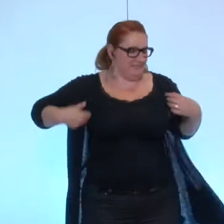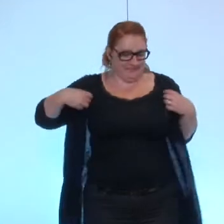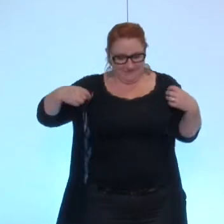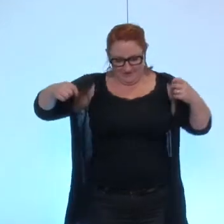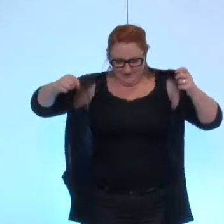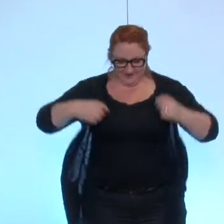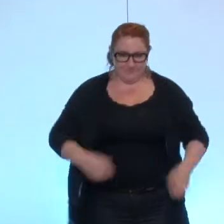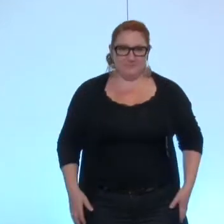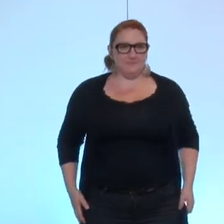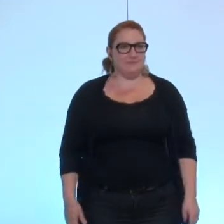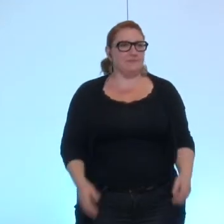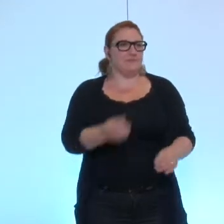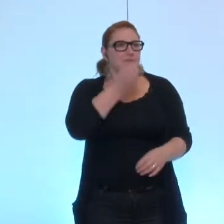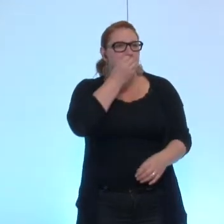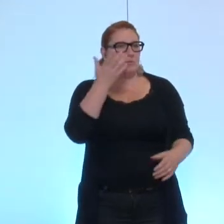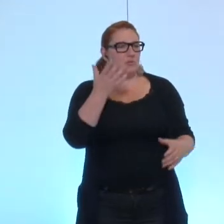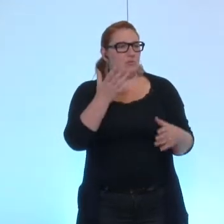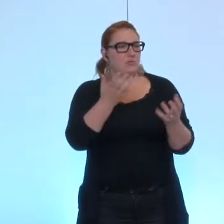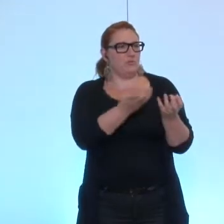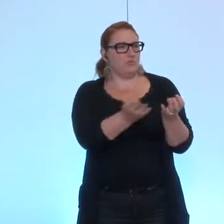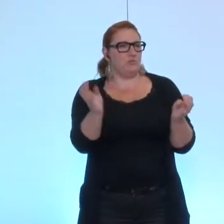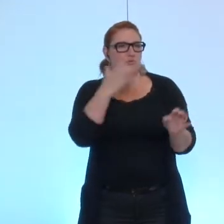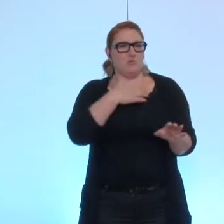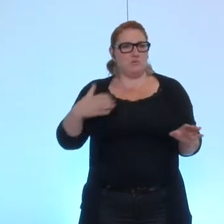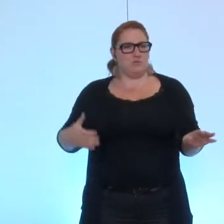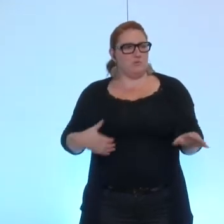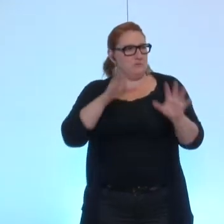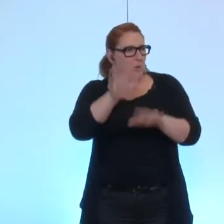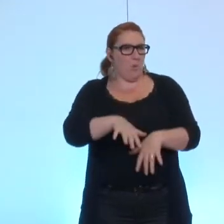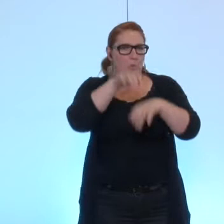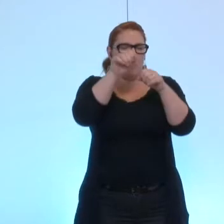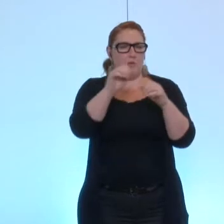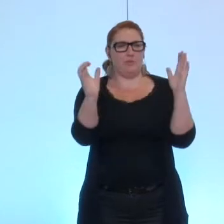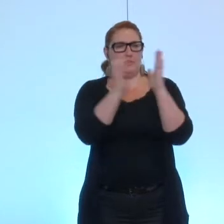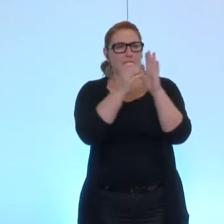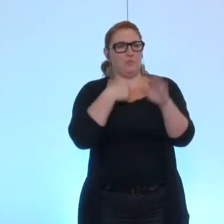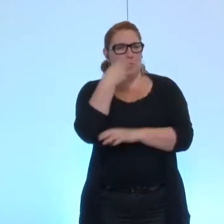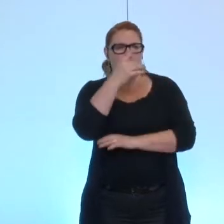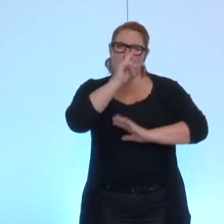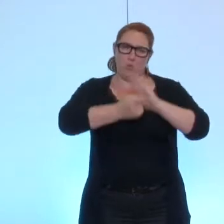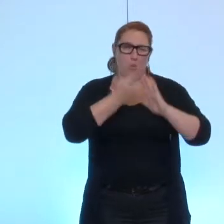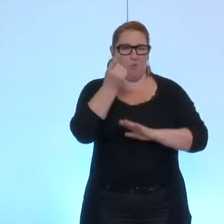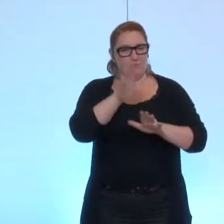Allez, nous redémarrons par la délibération numéro 4